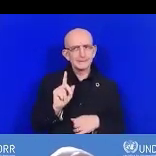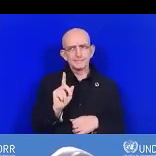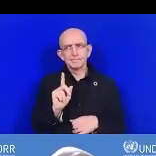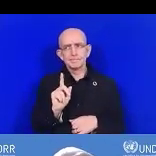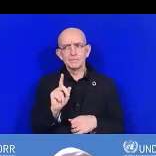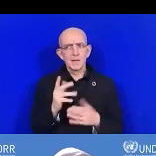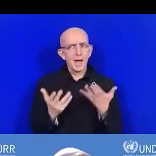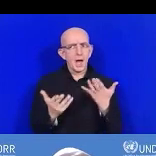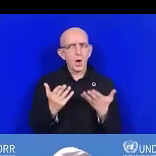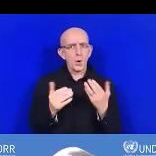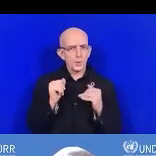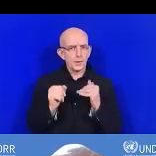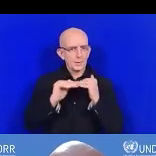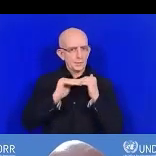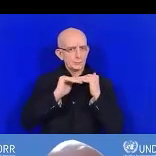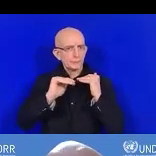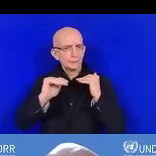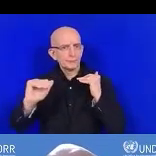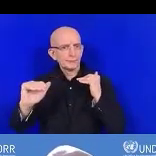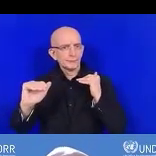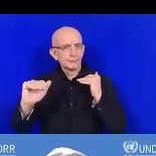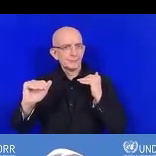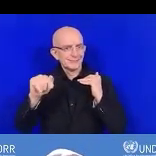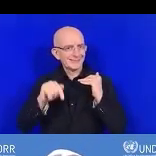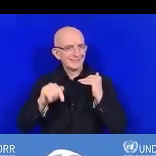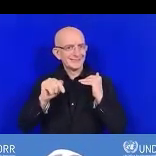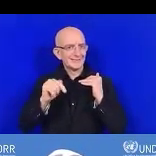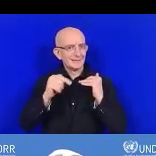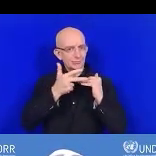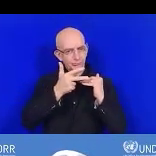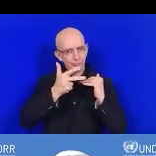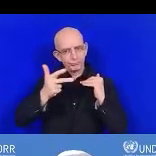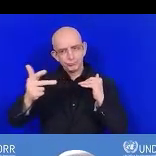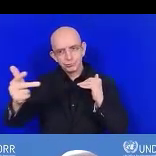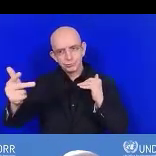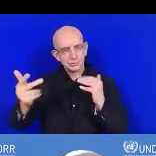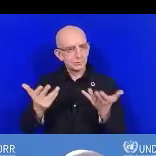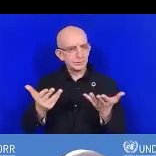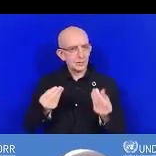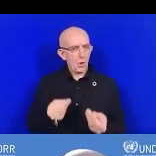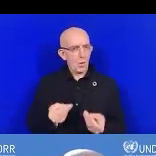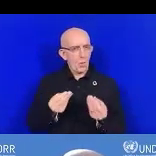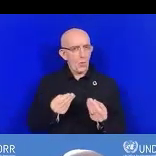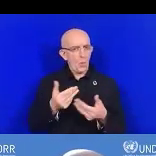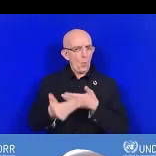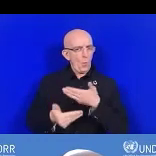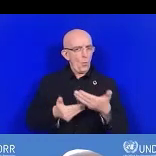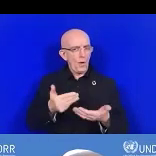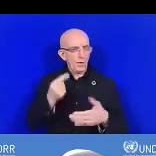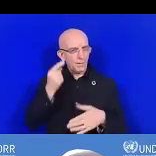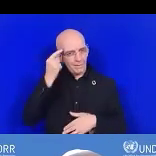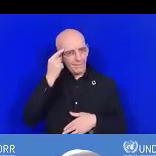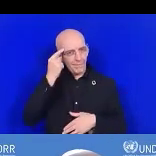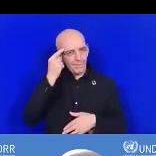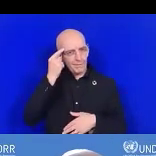vous devez toujours garder cette note de 3 dans le futur prochain.